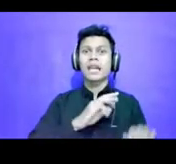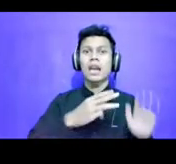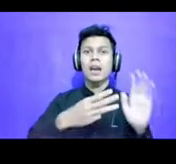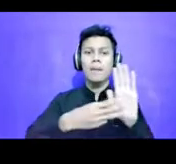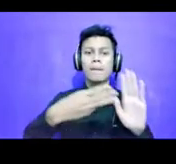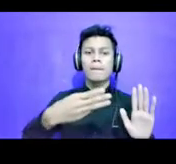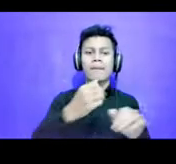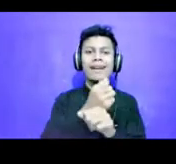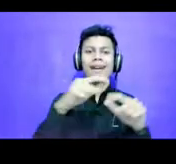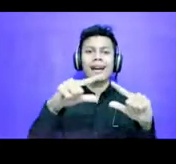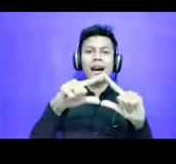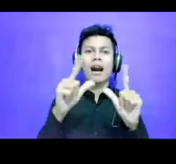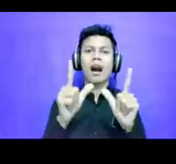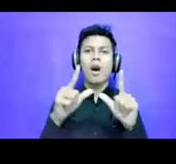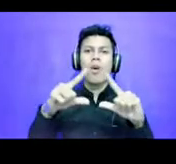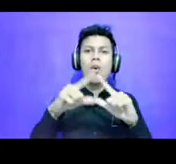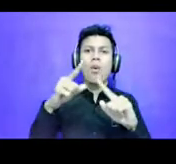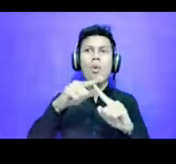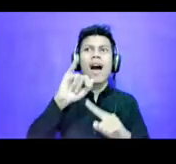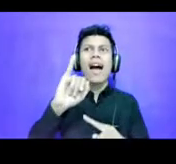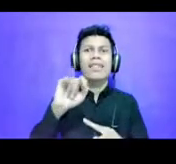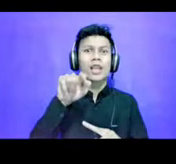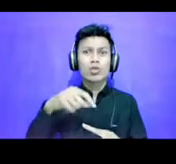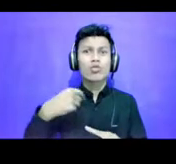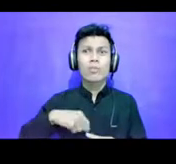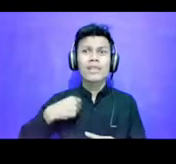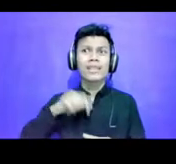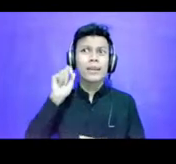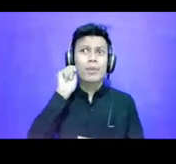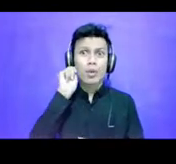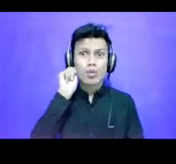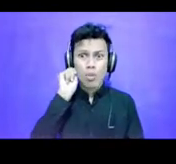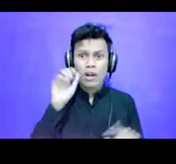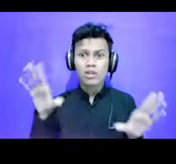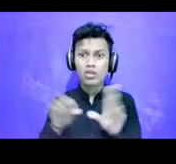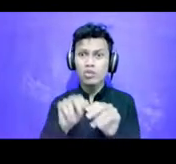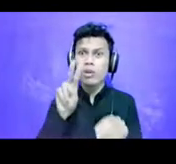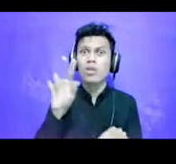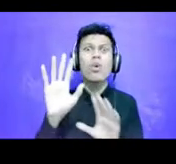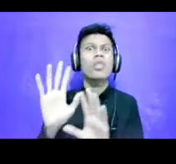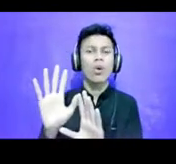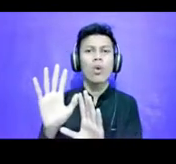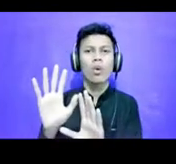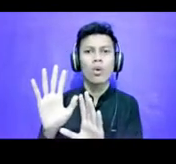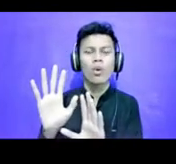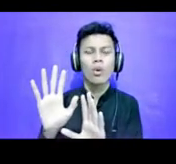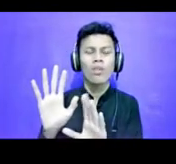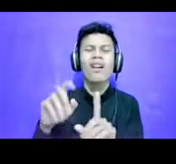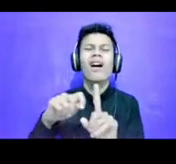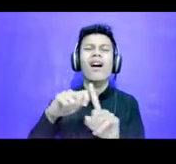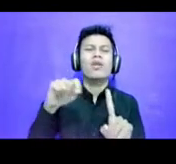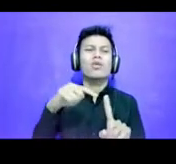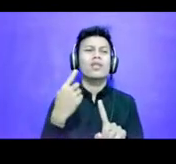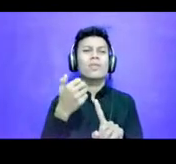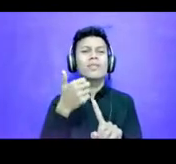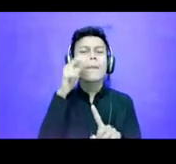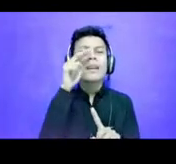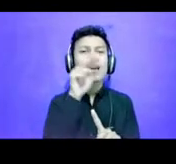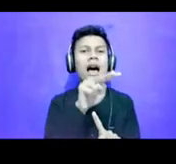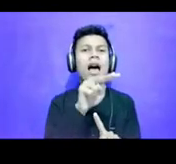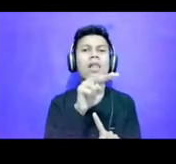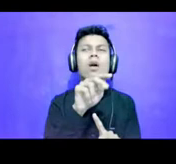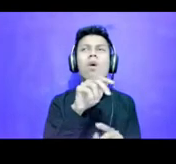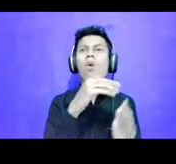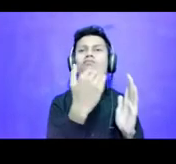itu hanya dua Menteri perempuan saja Padahal presidennya sudah perempuan Nah dari sini kita kan bisa melihat juga Akhirnya